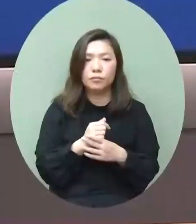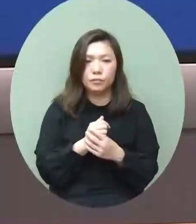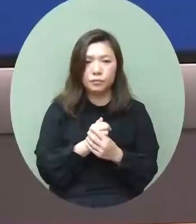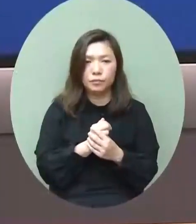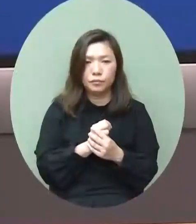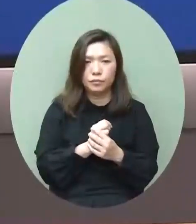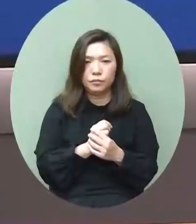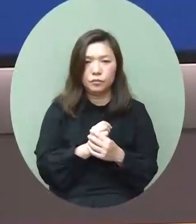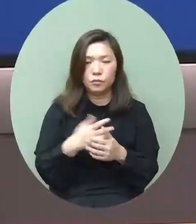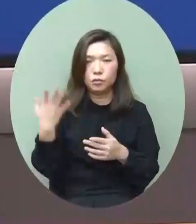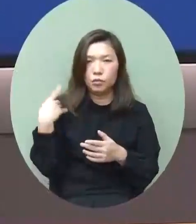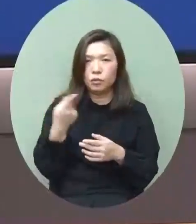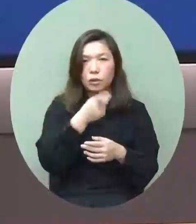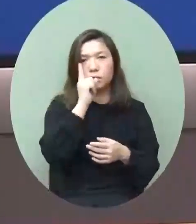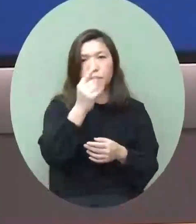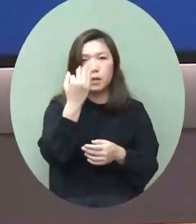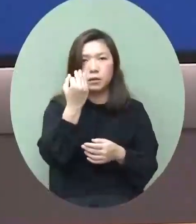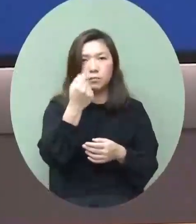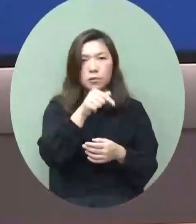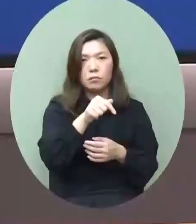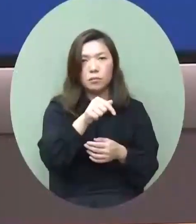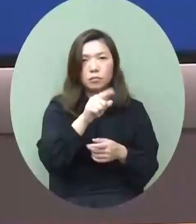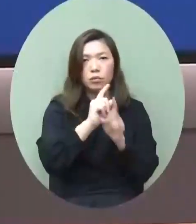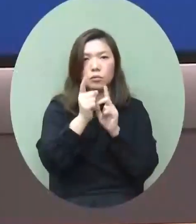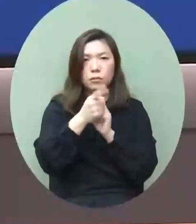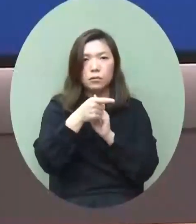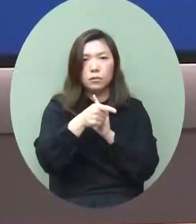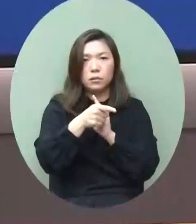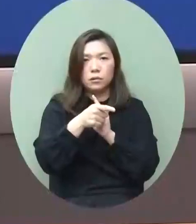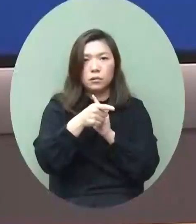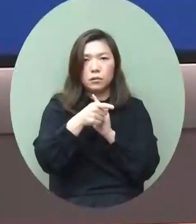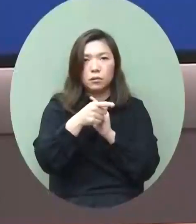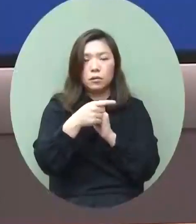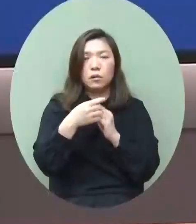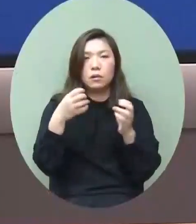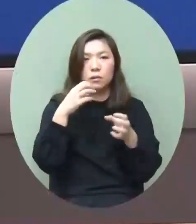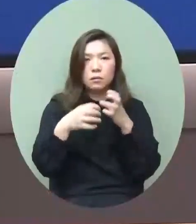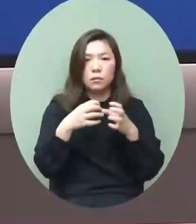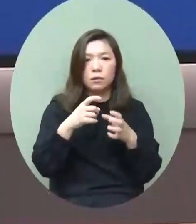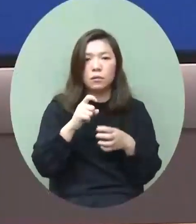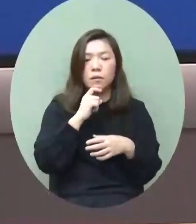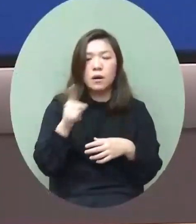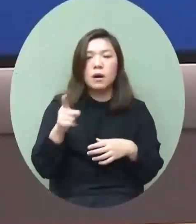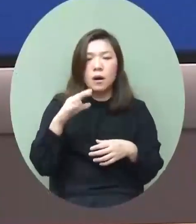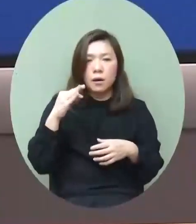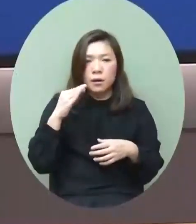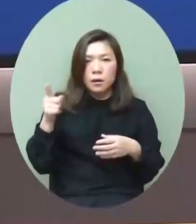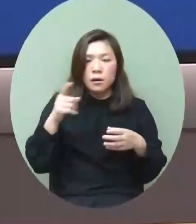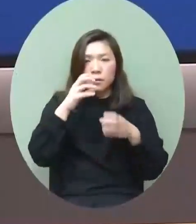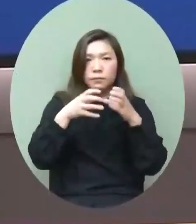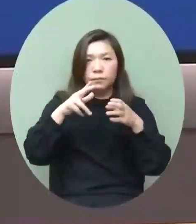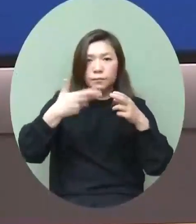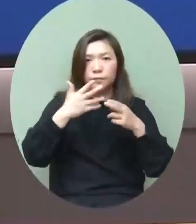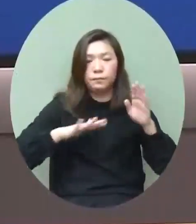我昨天和這130多位的代表的會議就說許局長都有在視頻那裡參與